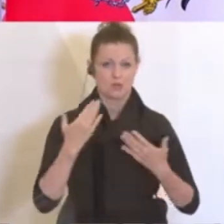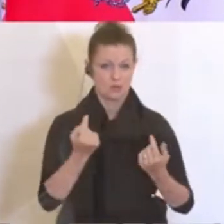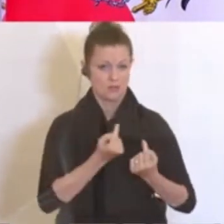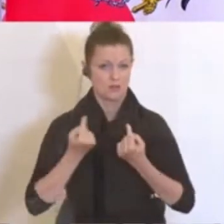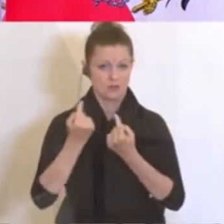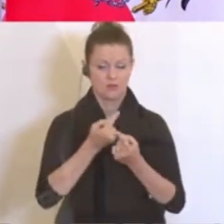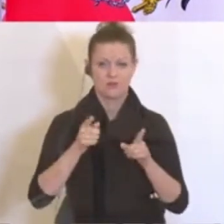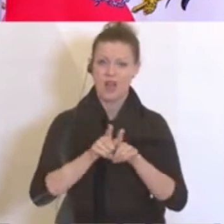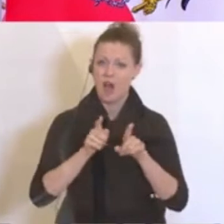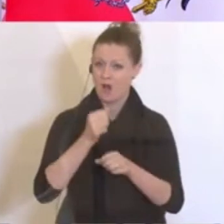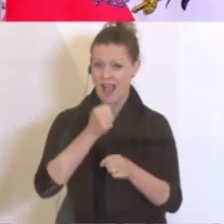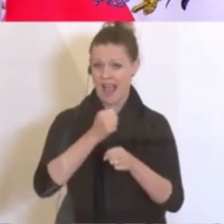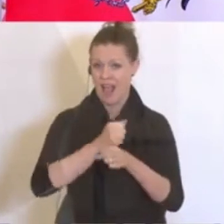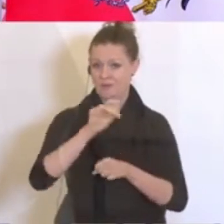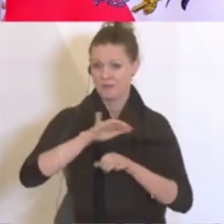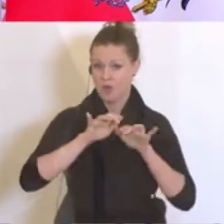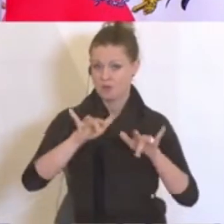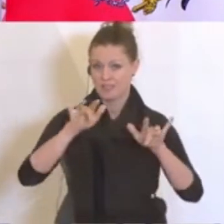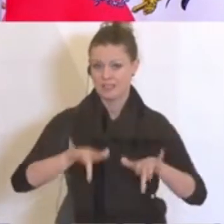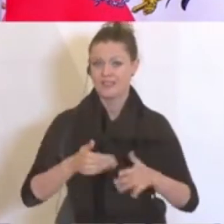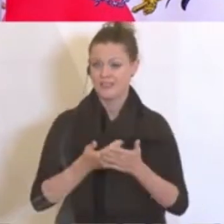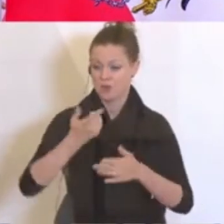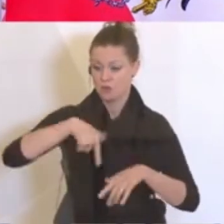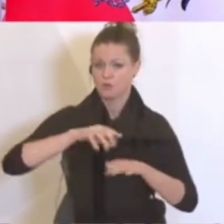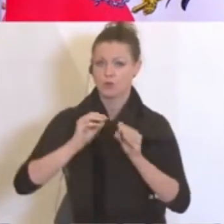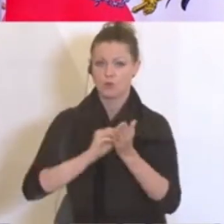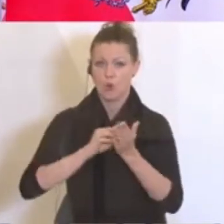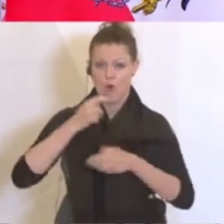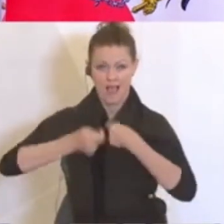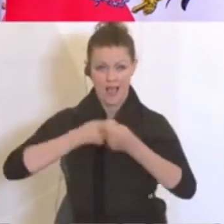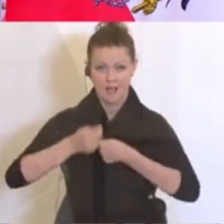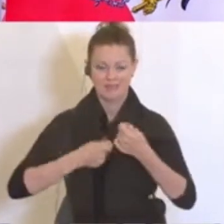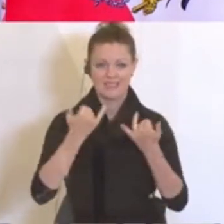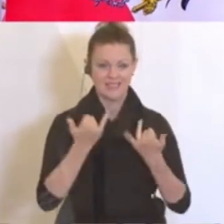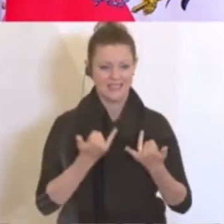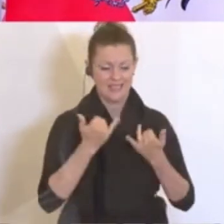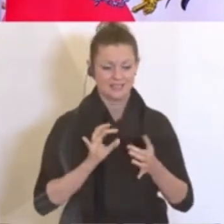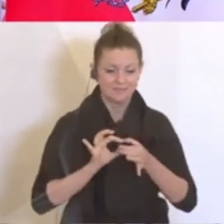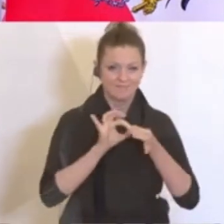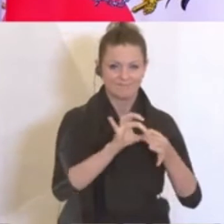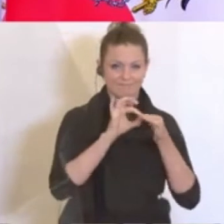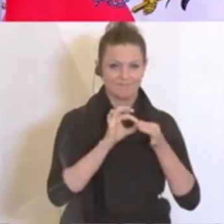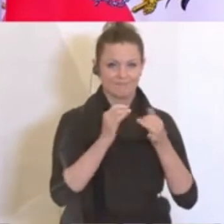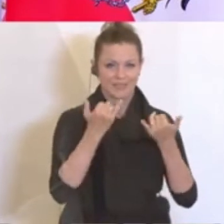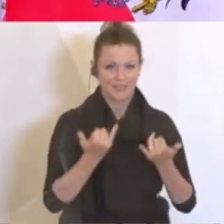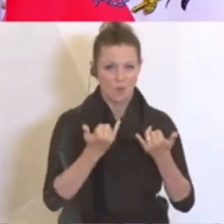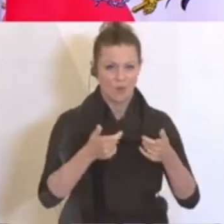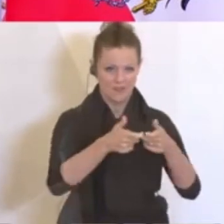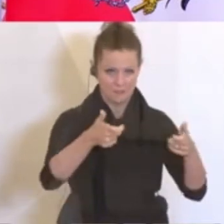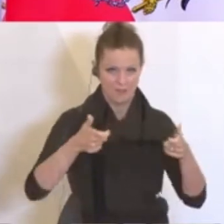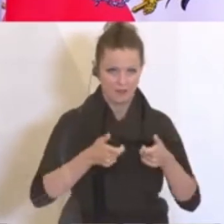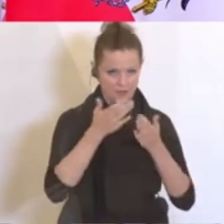entsprechenden Arbeitsplatzauswirkungen. Also daran wird gearbeitet. Und jetzt noch hier zu diesem Paket,